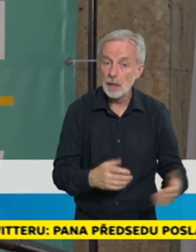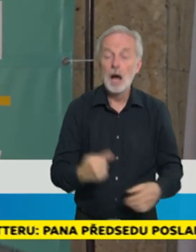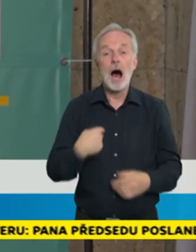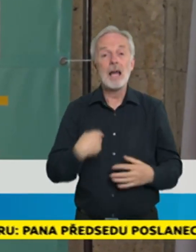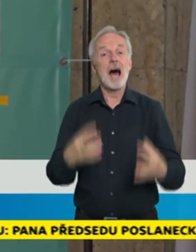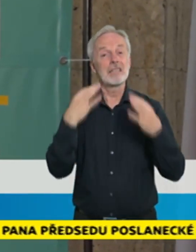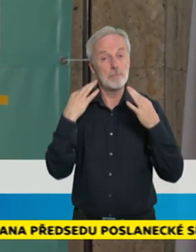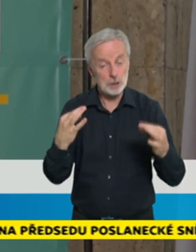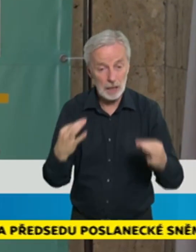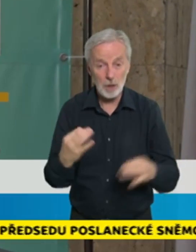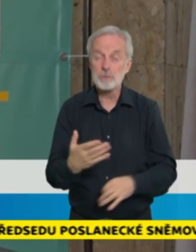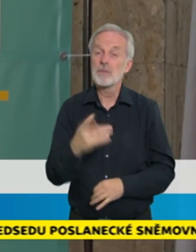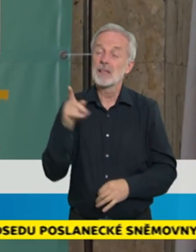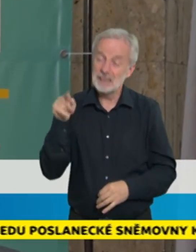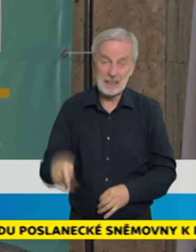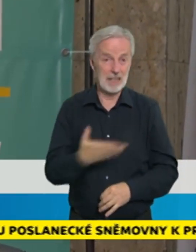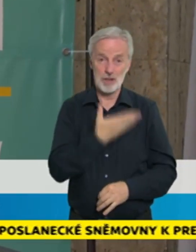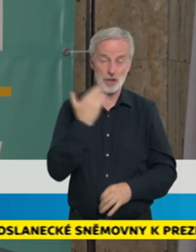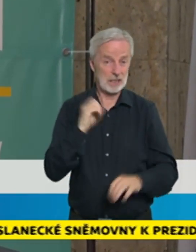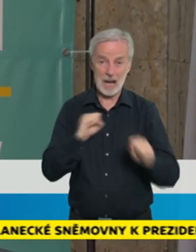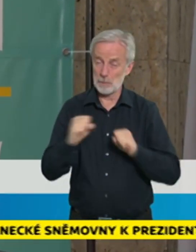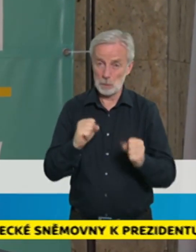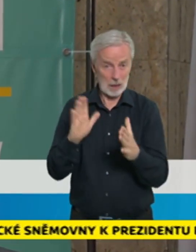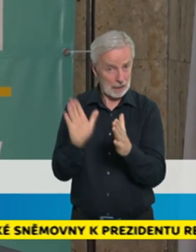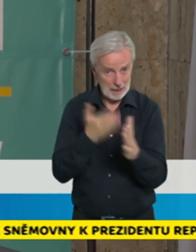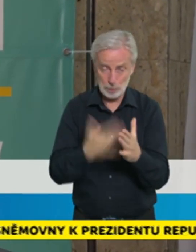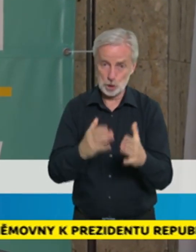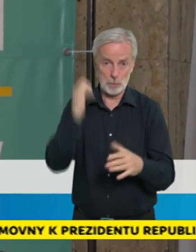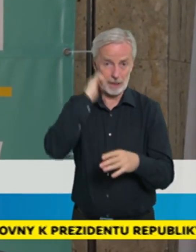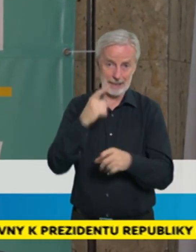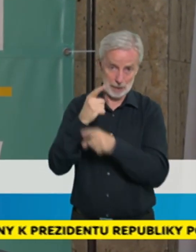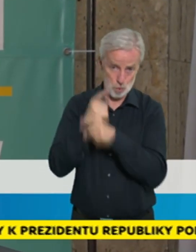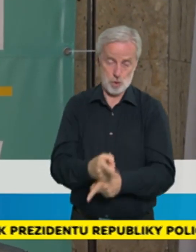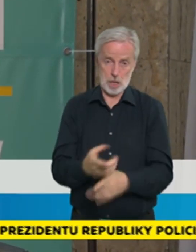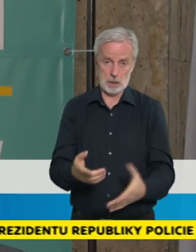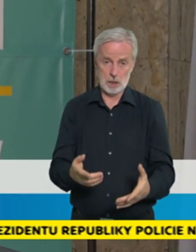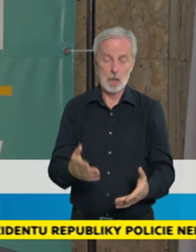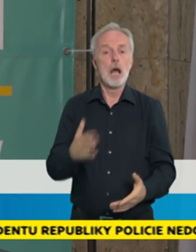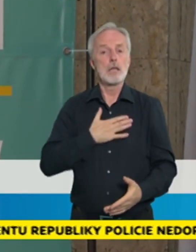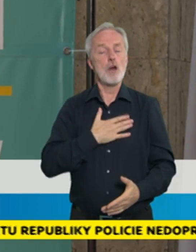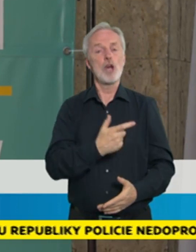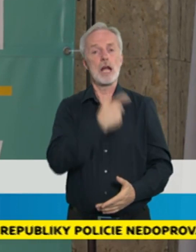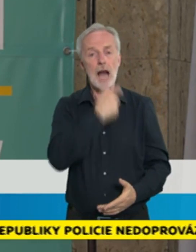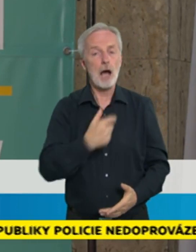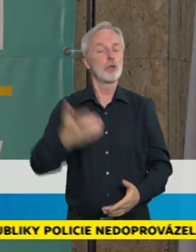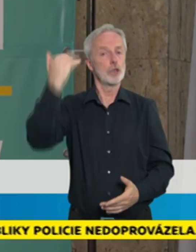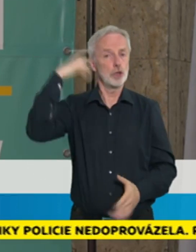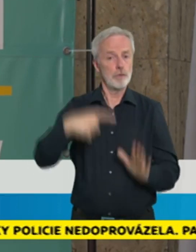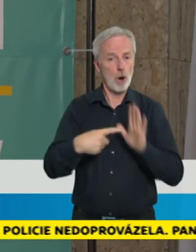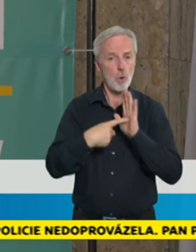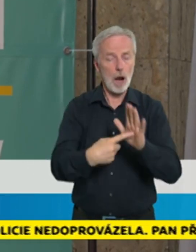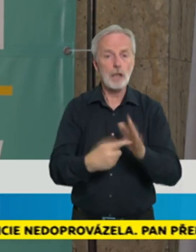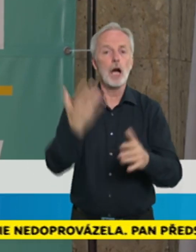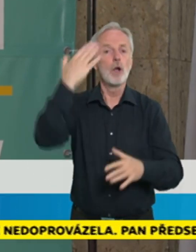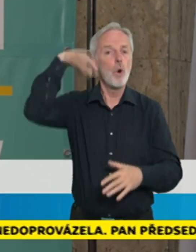tohle prostě nepotřebovala. Aby jsme jako národ, který si myslím, že i v historii dokázal, že umí používat jak zbraně, tak mozek.